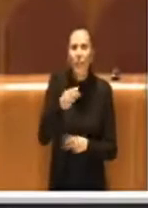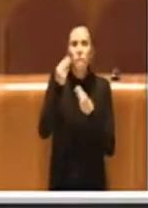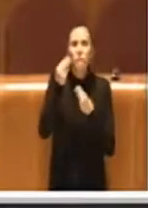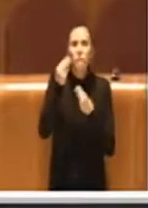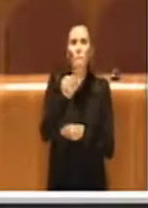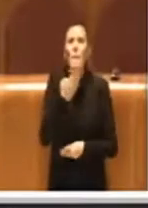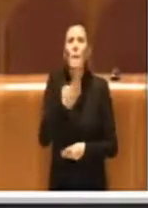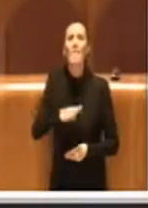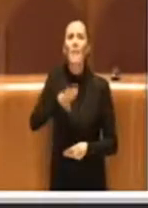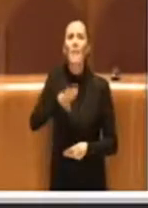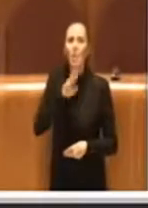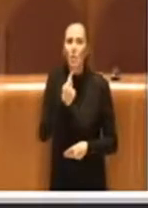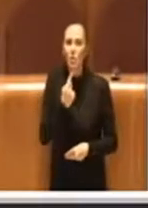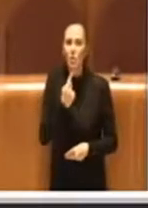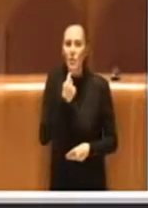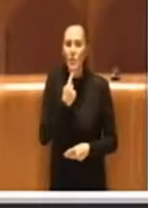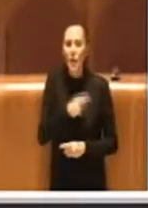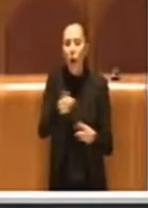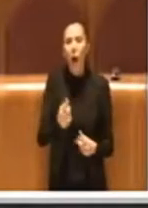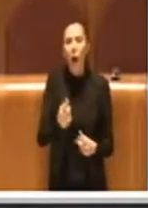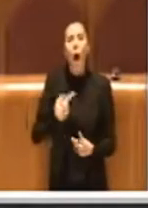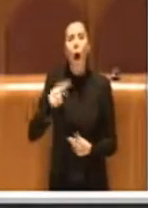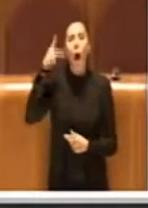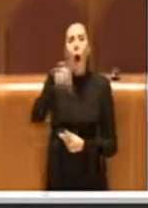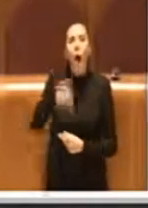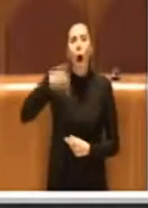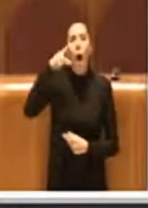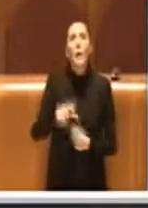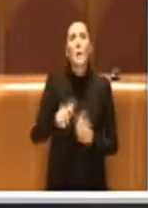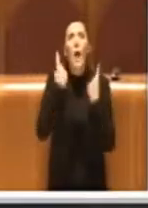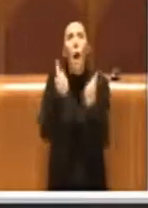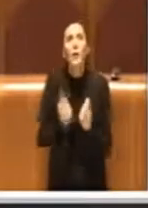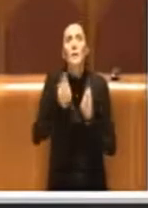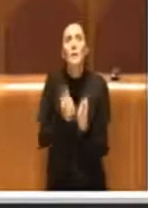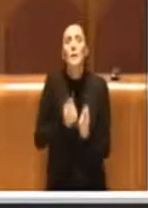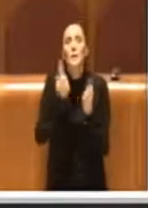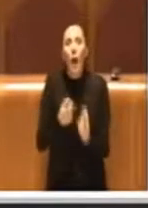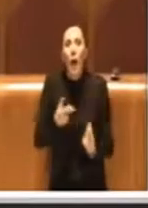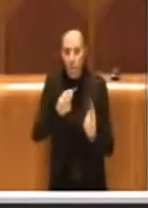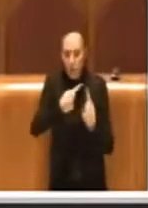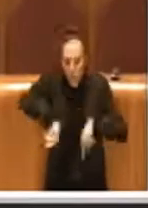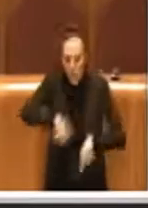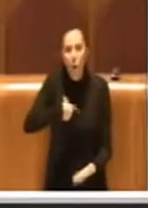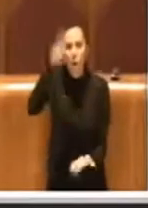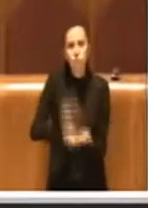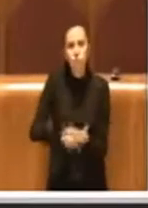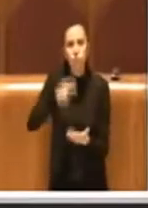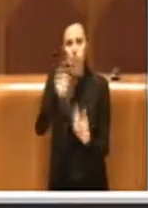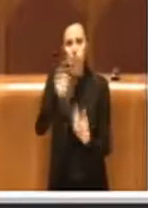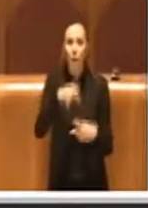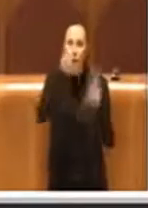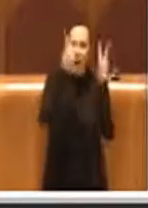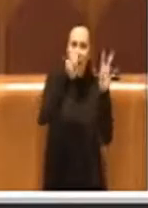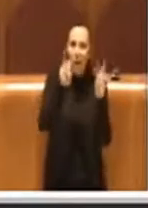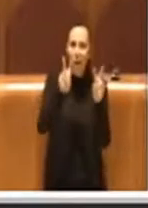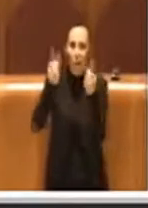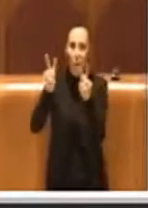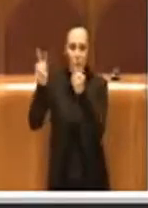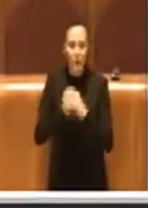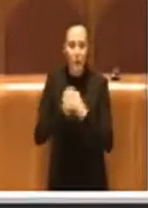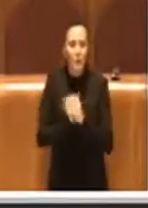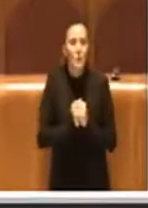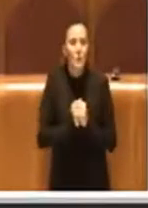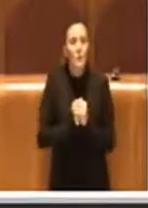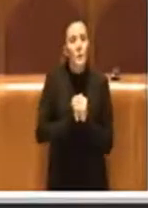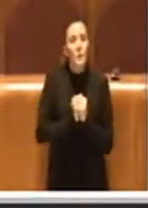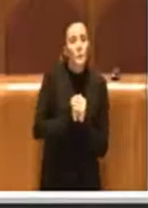che aspettavano da anni che si lavorasse su queste cose. Poi si fa ai professori sul bilancio, quando si